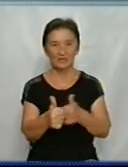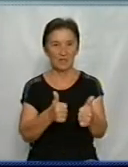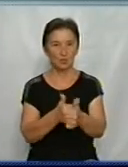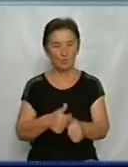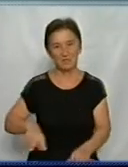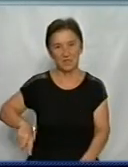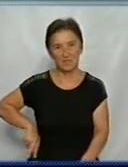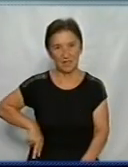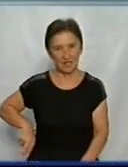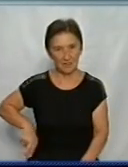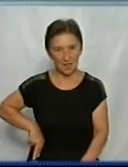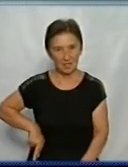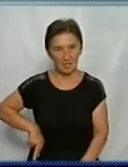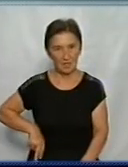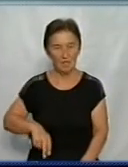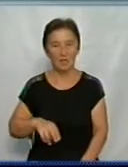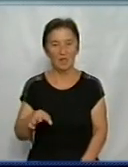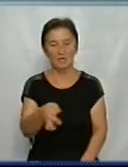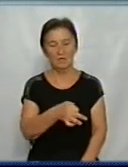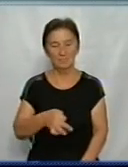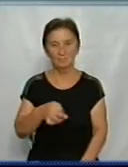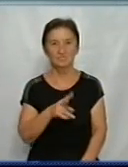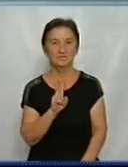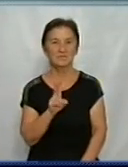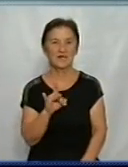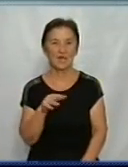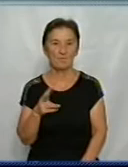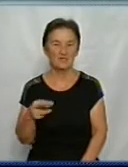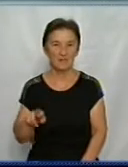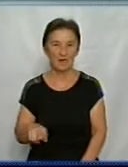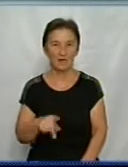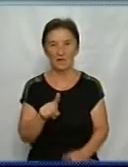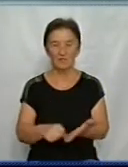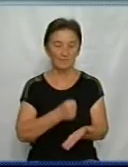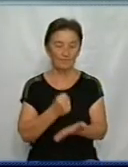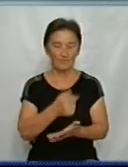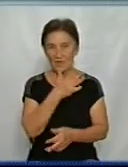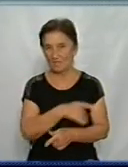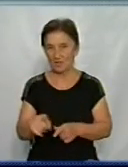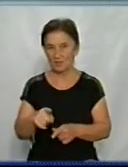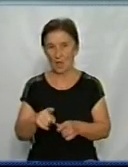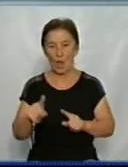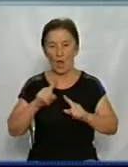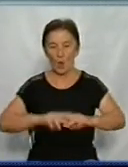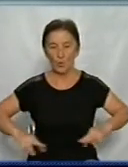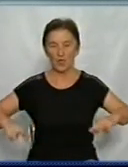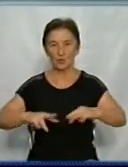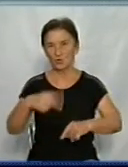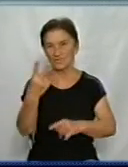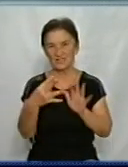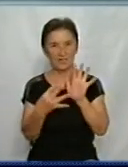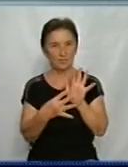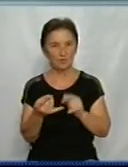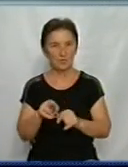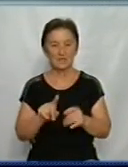Департаменту соціального захисту населення області Надія Кримська. Таке рішення ухвалили під час засідання уряду 29 липня. Це